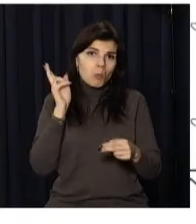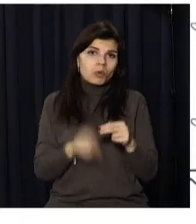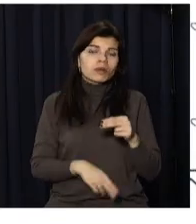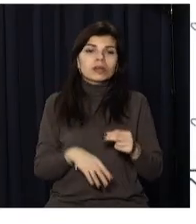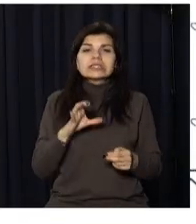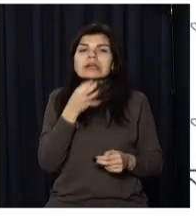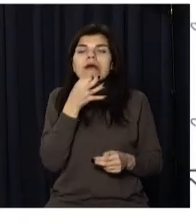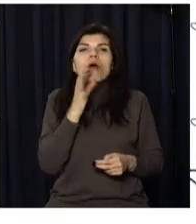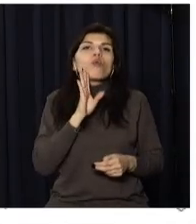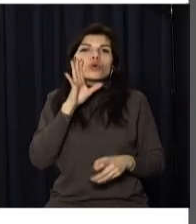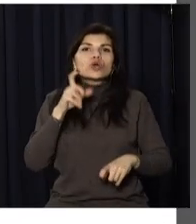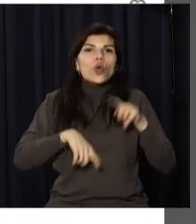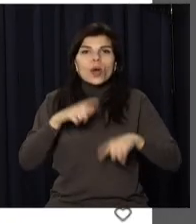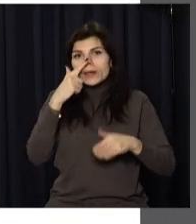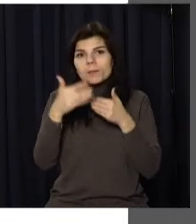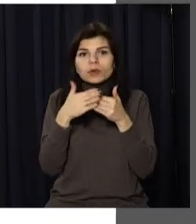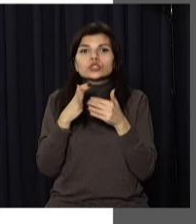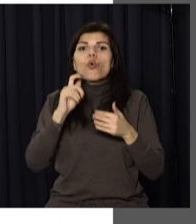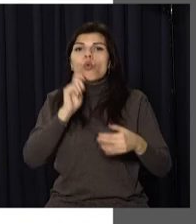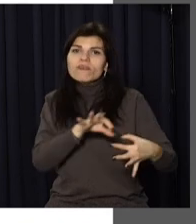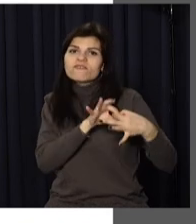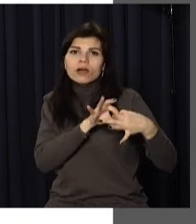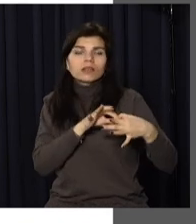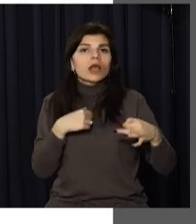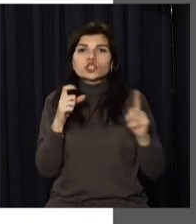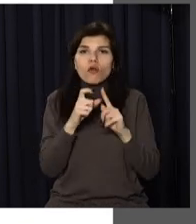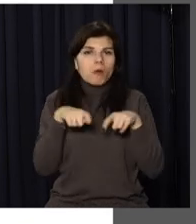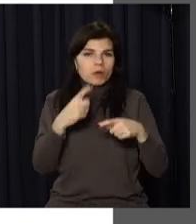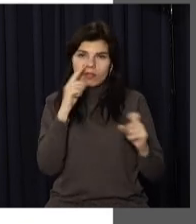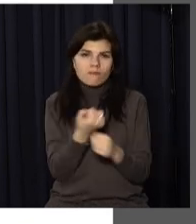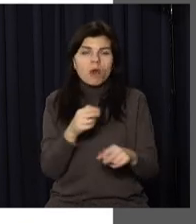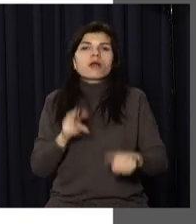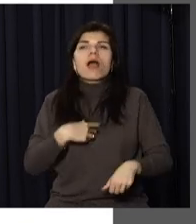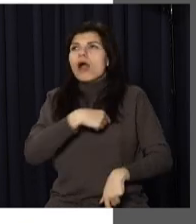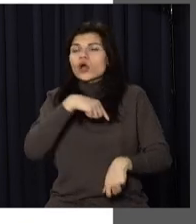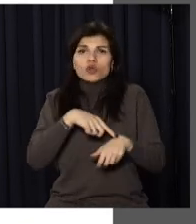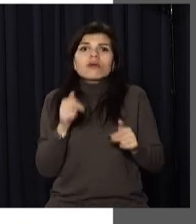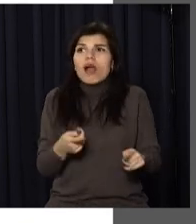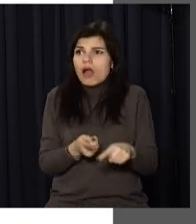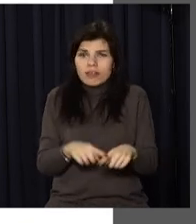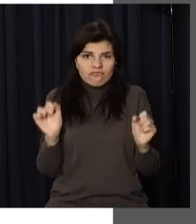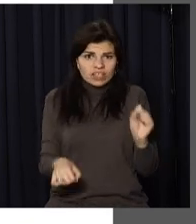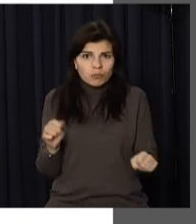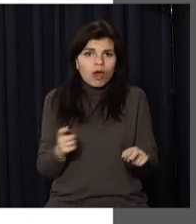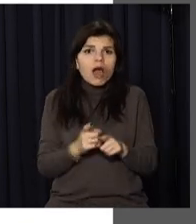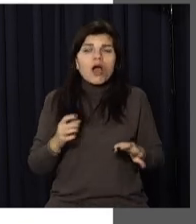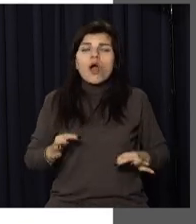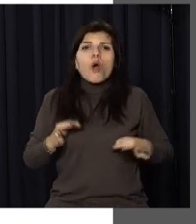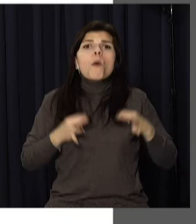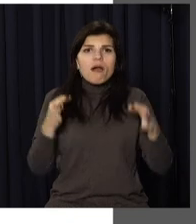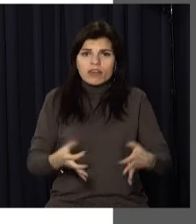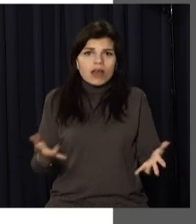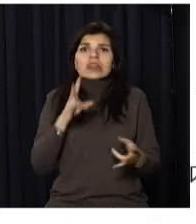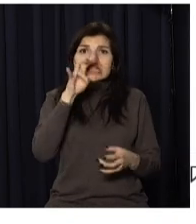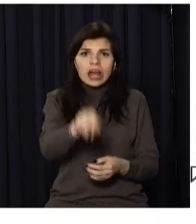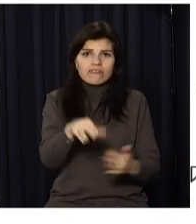раннього утра на связі з родними і друзями з України. Не передати словами, що я чувствую, як це все возможно. Не може бути оправданий війне. Нет